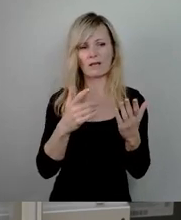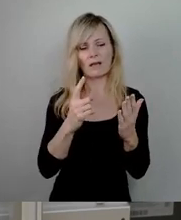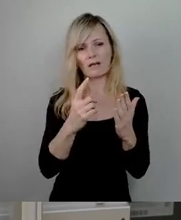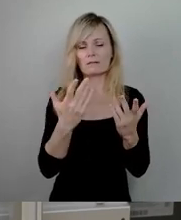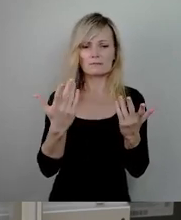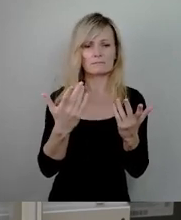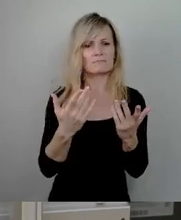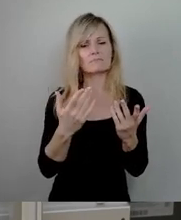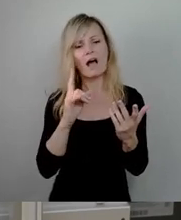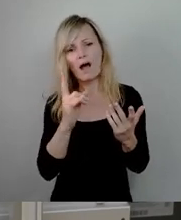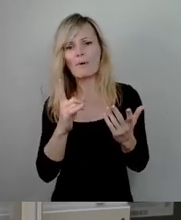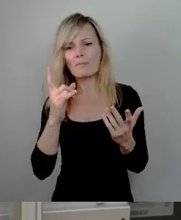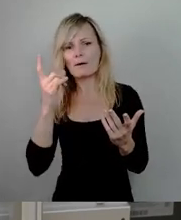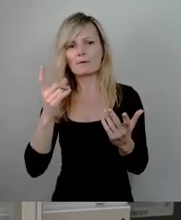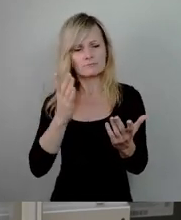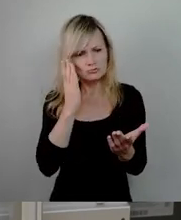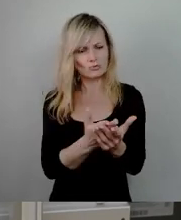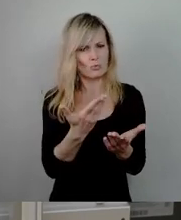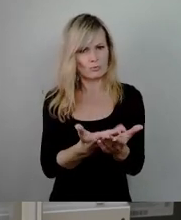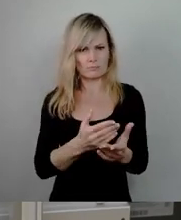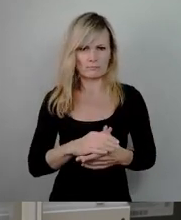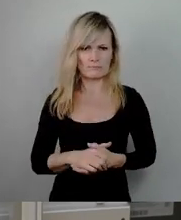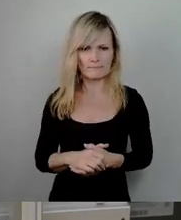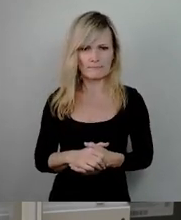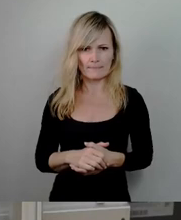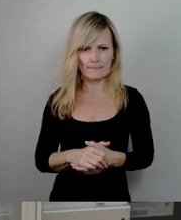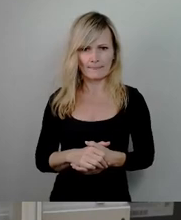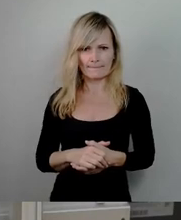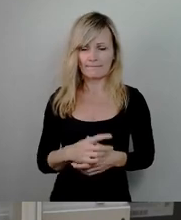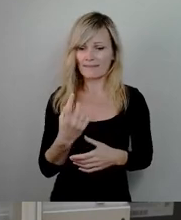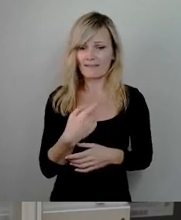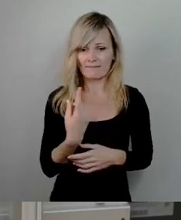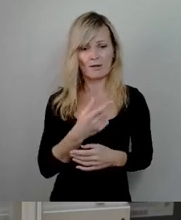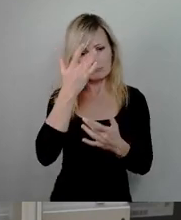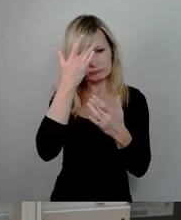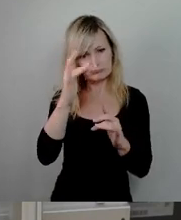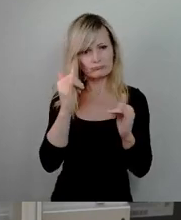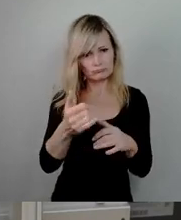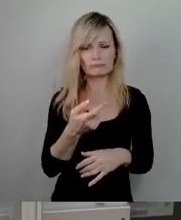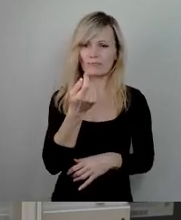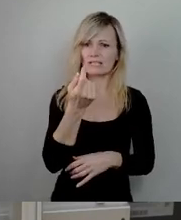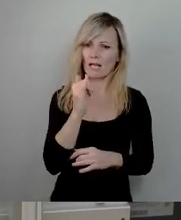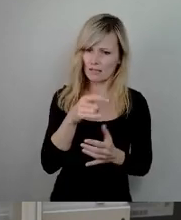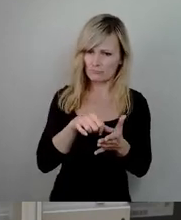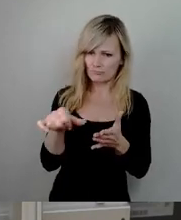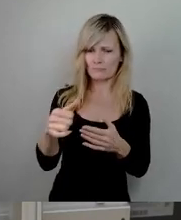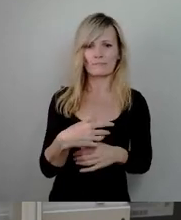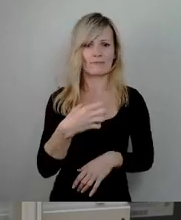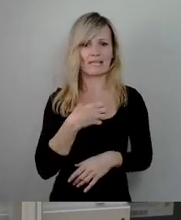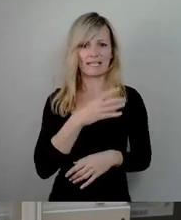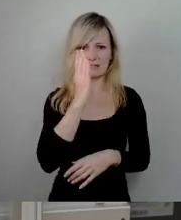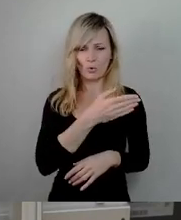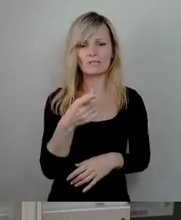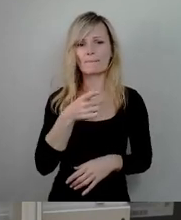muss sich dort wirklich bekannt werden. Wir können uns dazu, Dresden-Nord, Pieschen, Sachsenbad